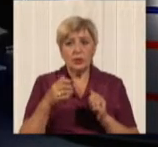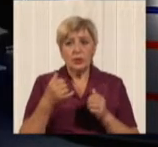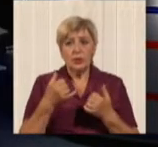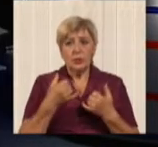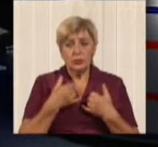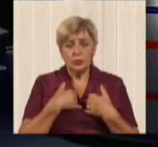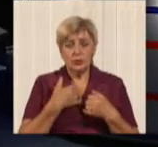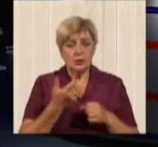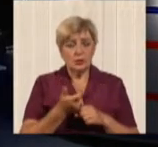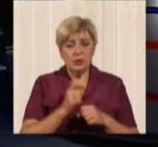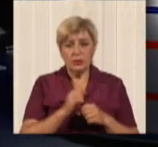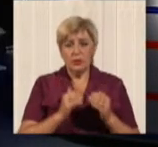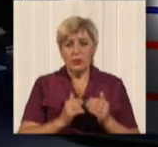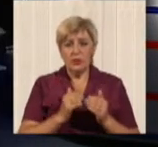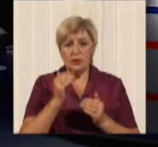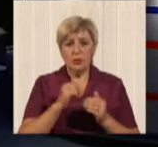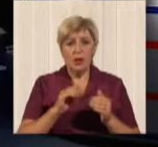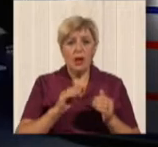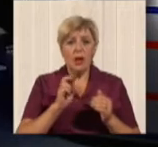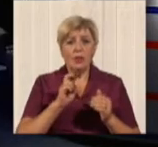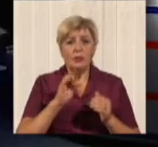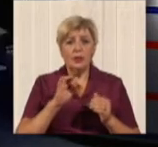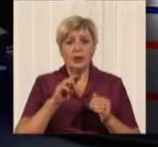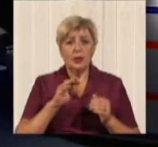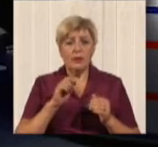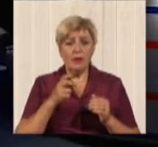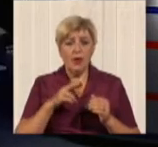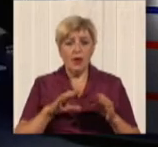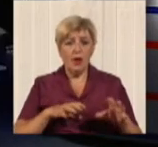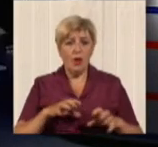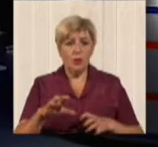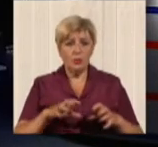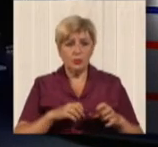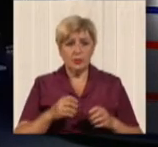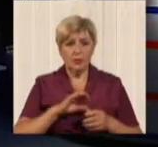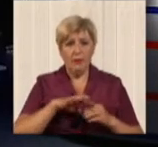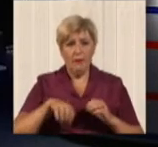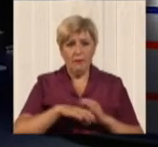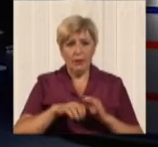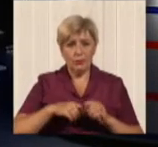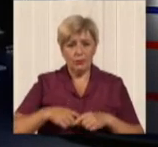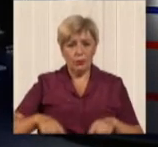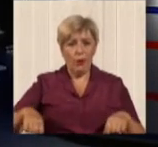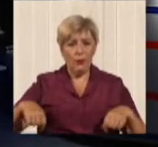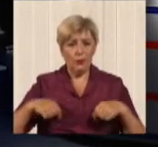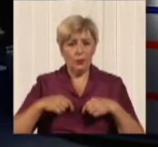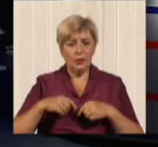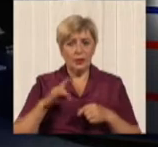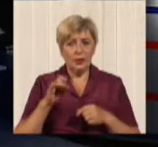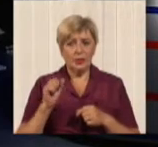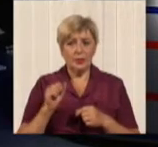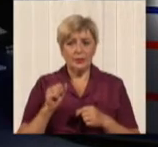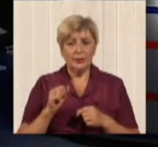корупції достаточно высокий. Бітова корупція, я имею в виду деньги, які кондуктора себе забирають, скажімо так. Поэтому тут